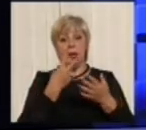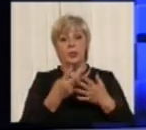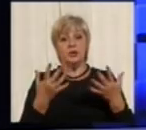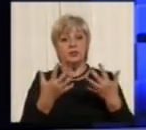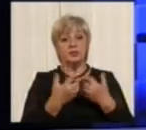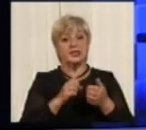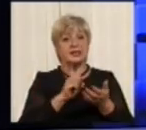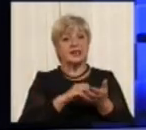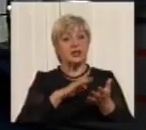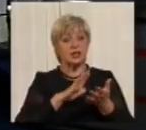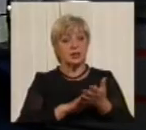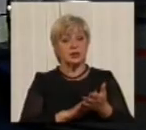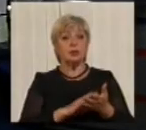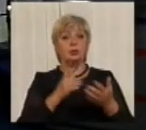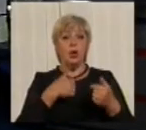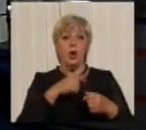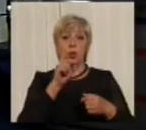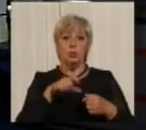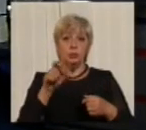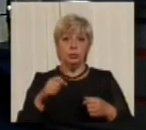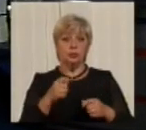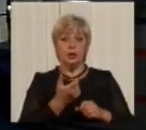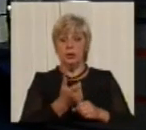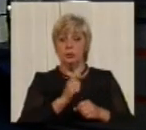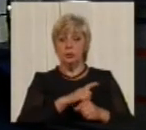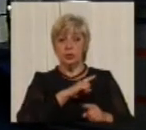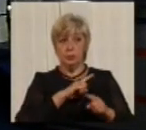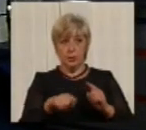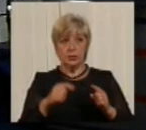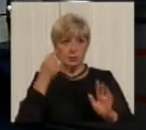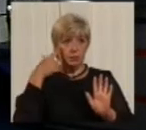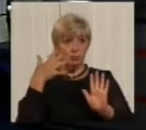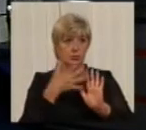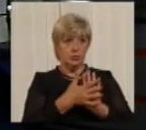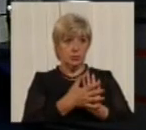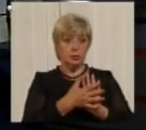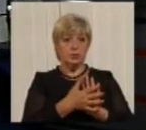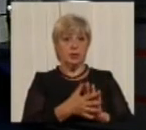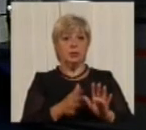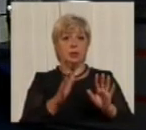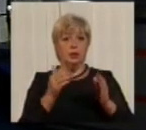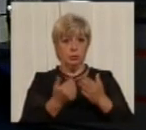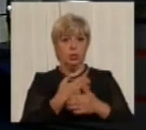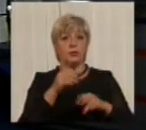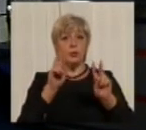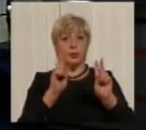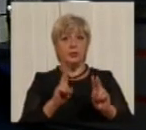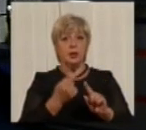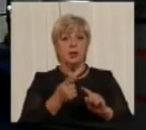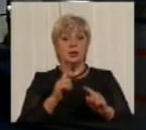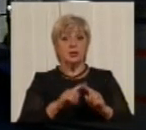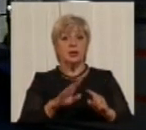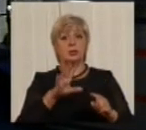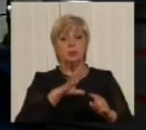то люди насправді дуже швидко перестроїлись, тому що це було добре, що